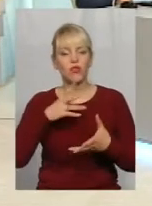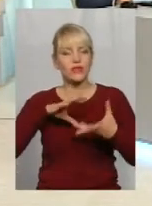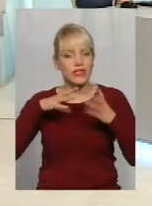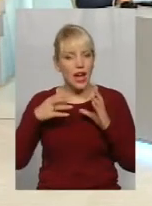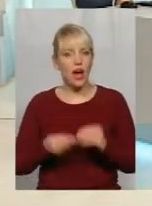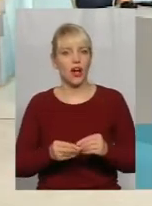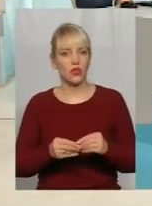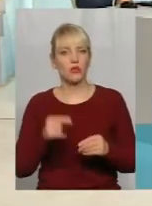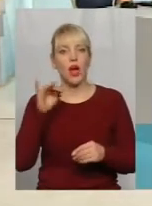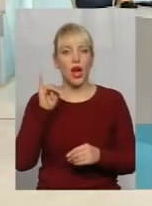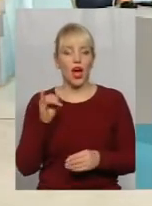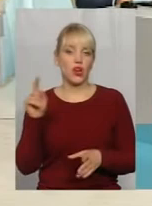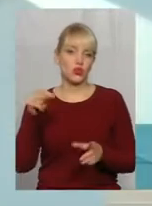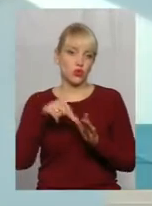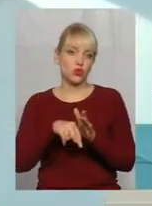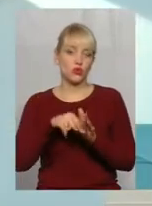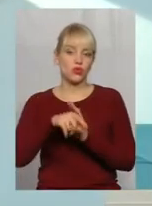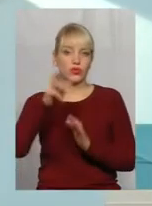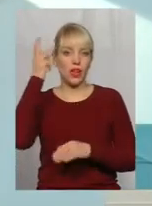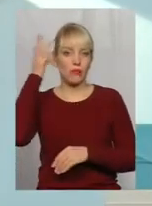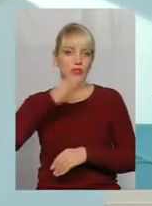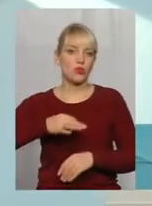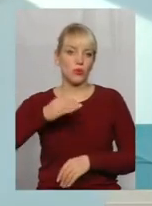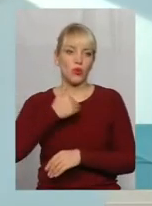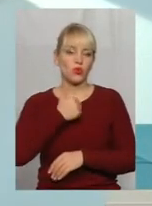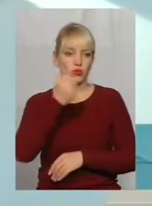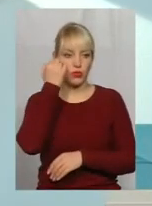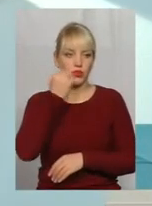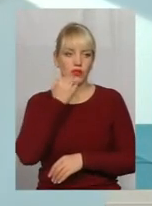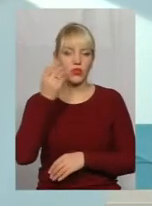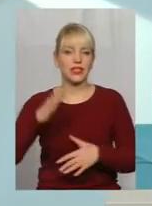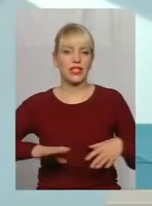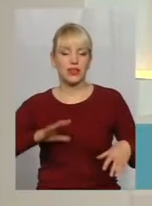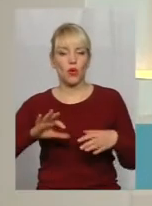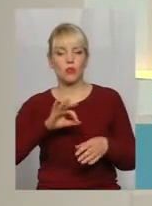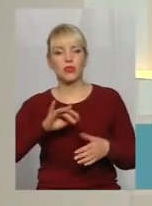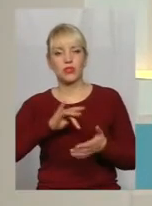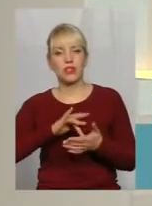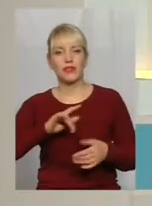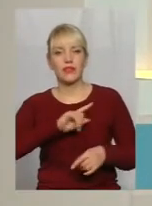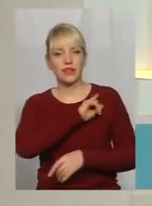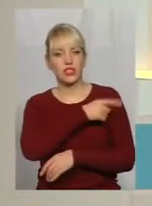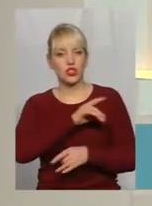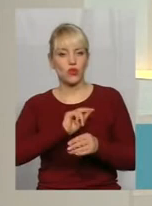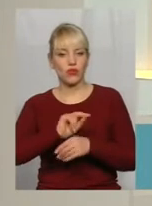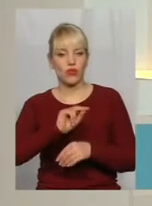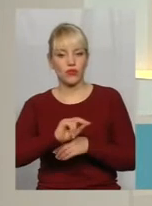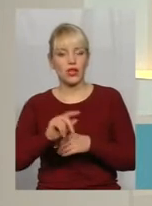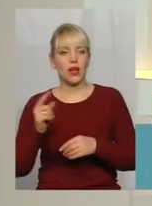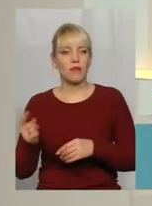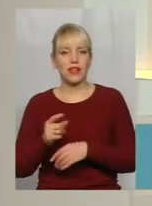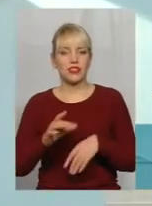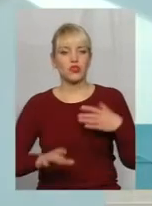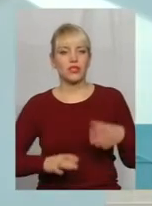Що стосується Хмельницької області, я хочу дуже подякувати тренерам обласного центру фізичного виховання, першої її тренеру